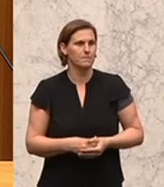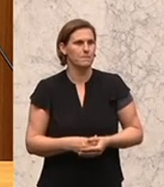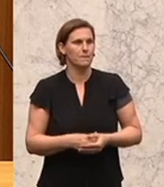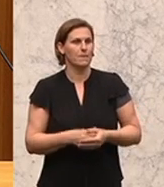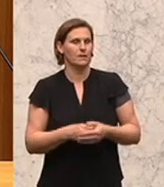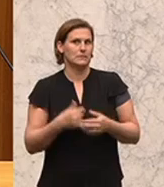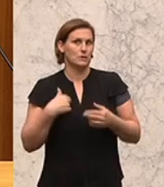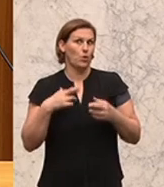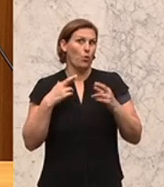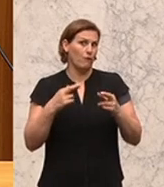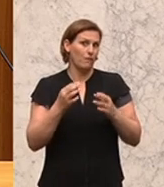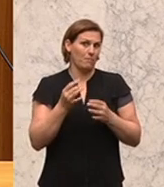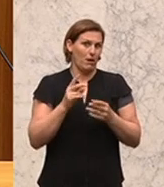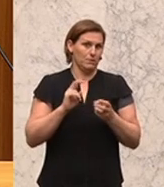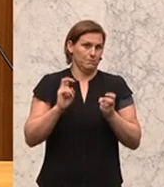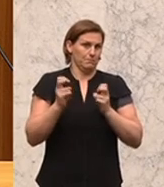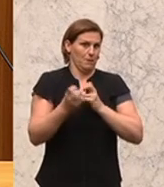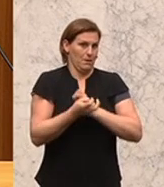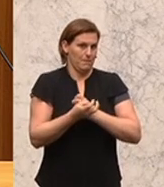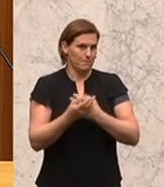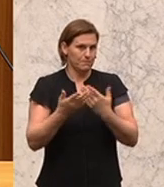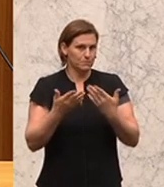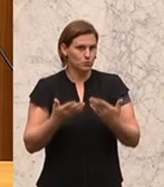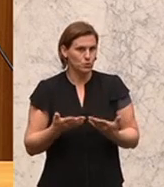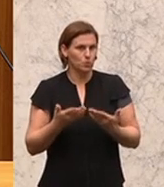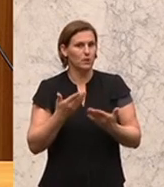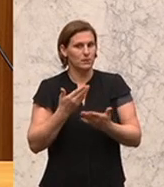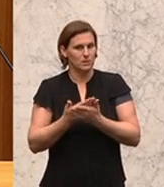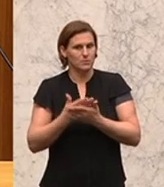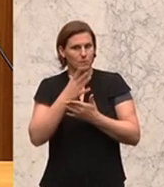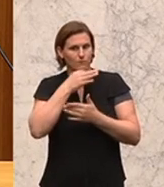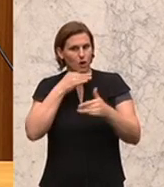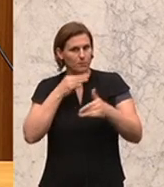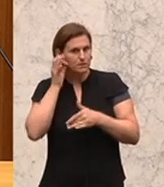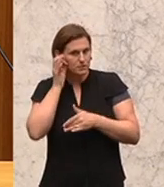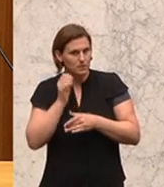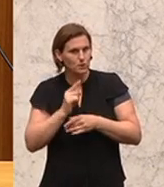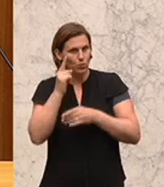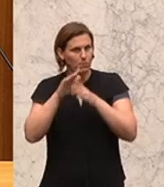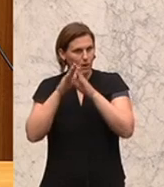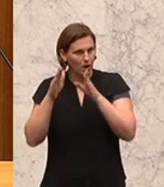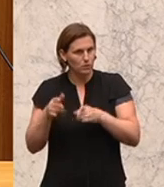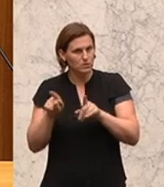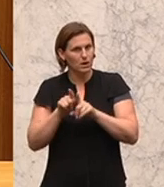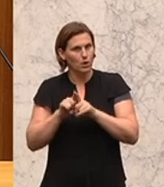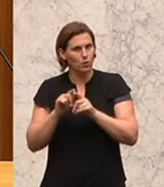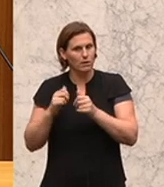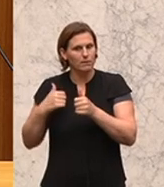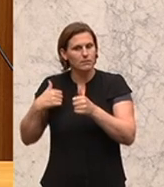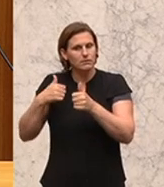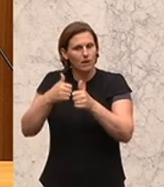jetzt hoffentlich bald passieren und in dem Sinn hat die Frau Ministerin Oberhauser auch Nachholbedarf